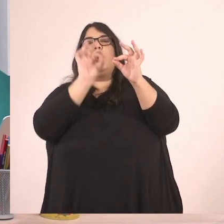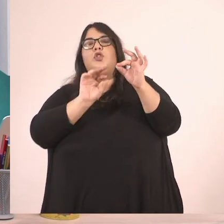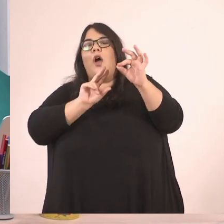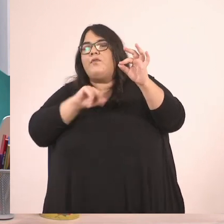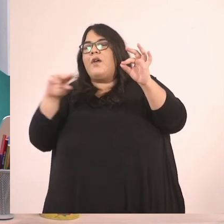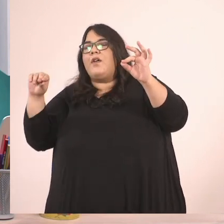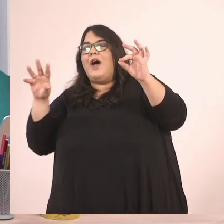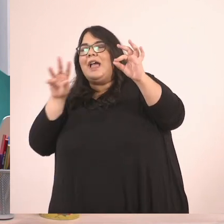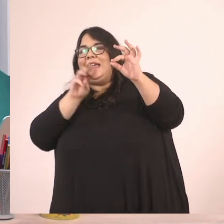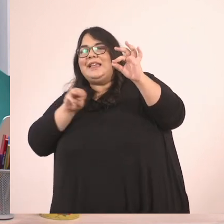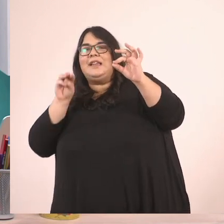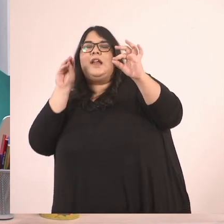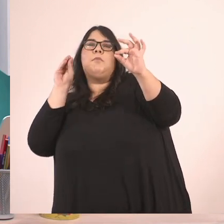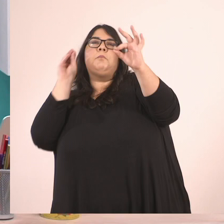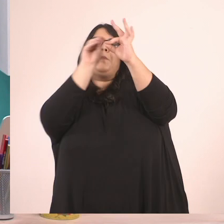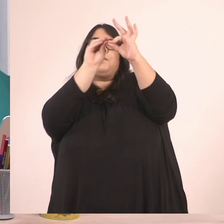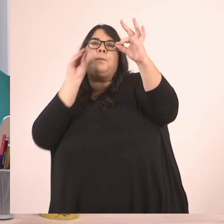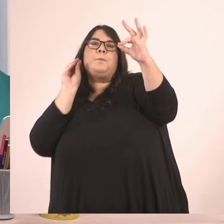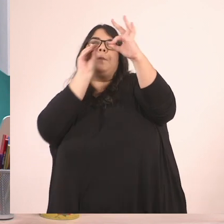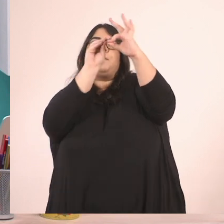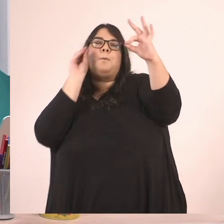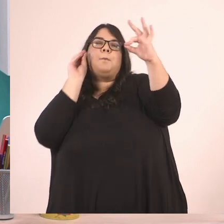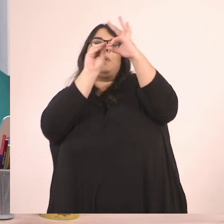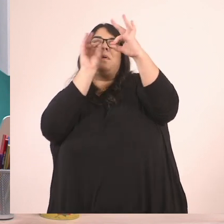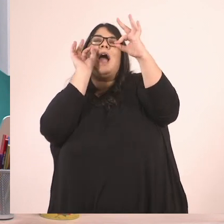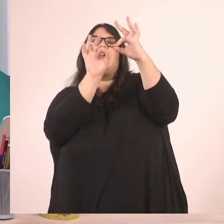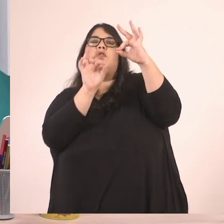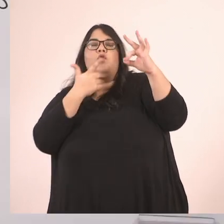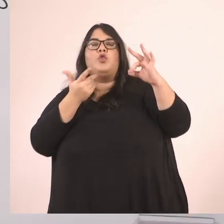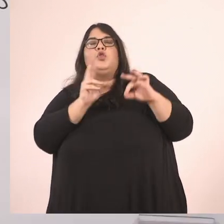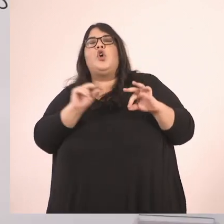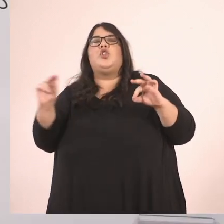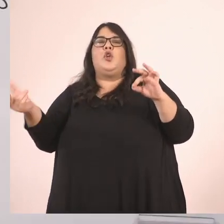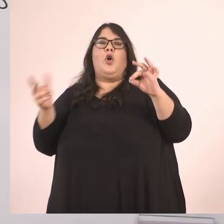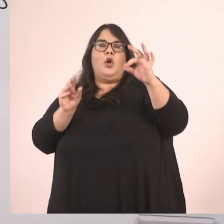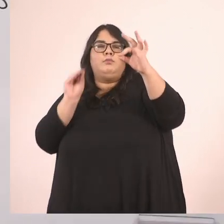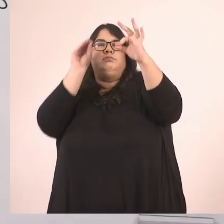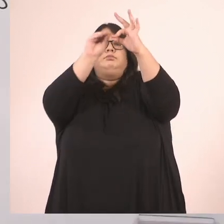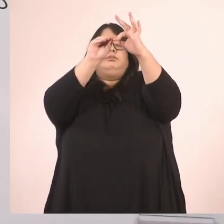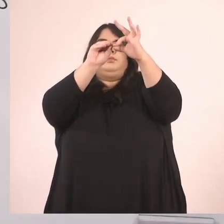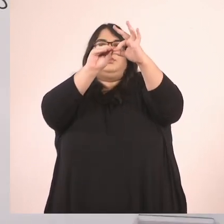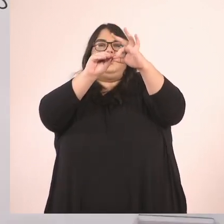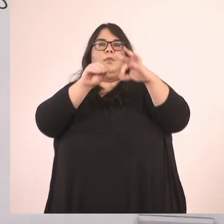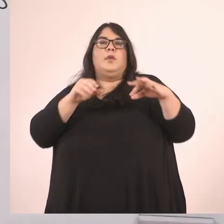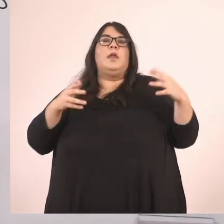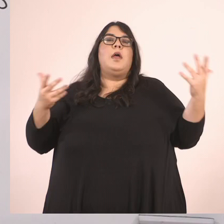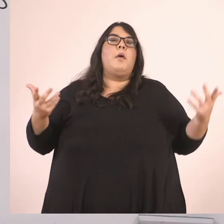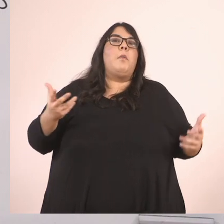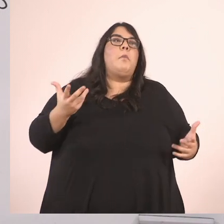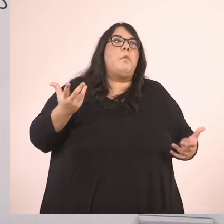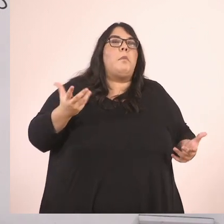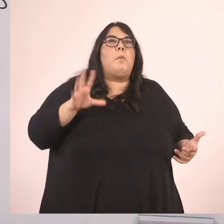ακριβώς την ίδια ποσότητα. Το ερώτημα είναι πόσα τέτοια